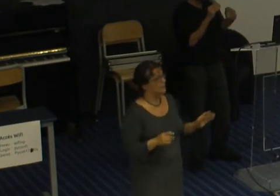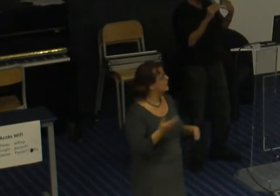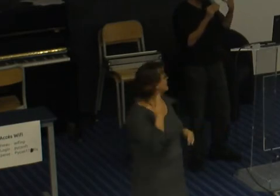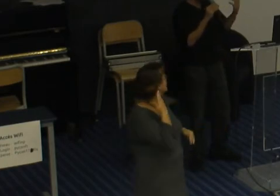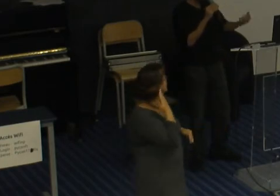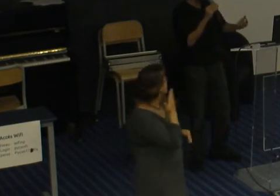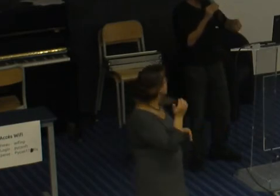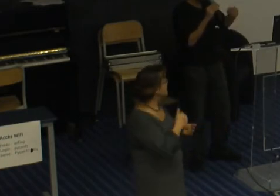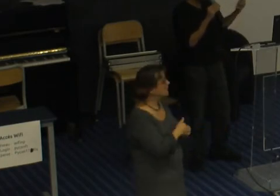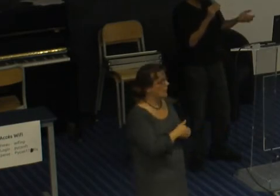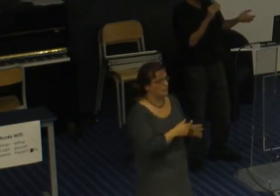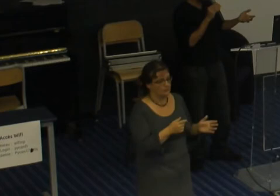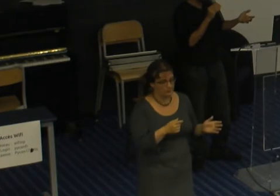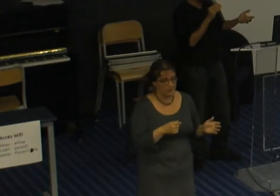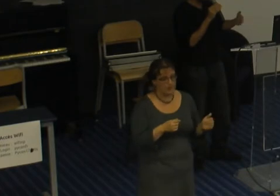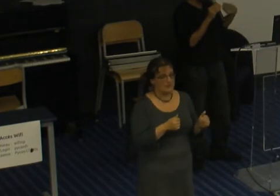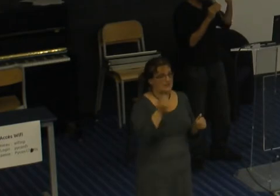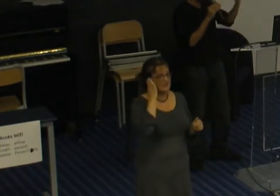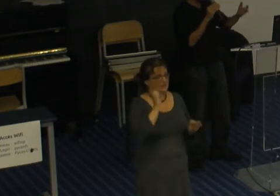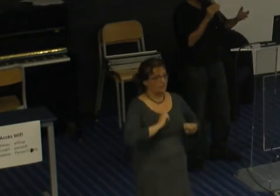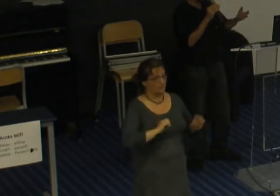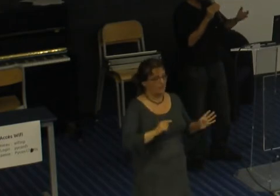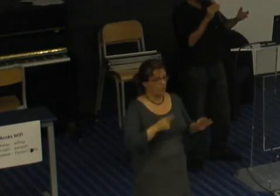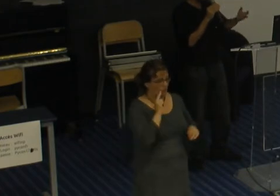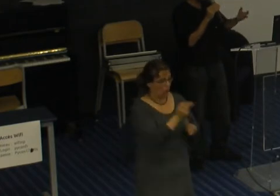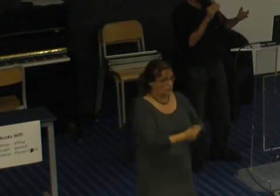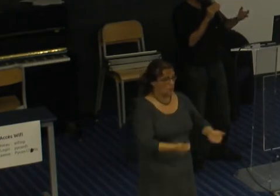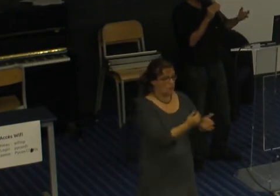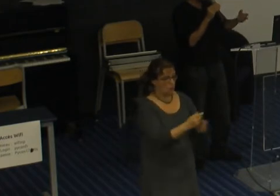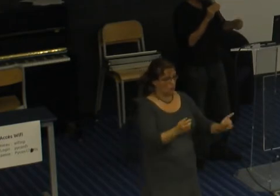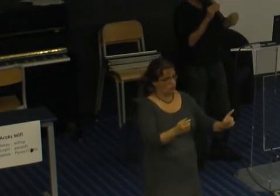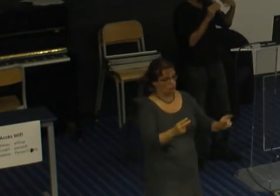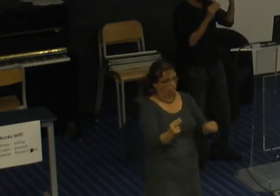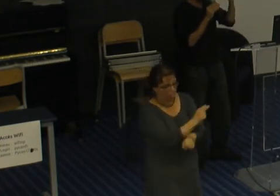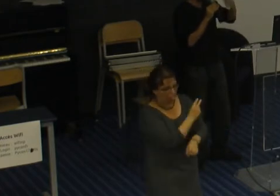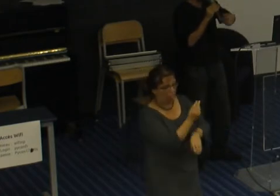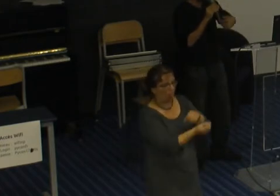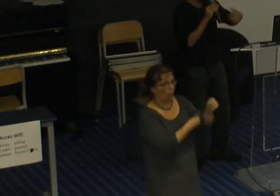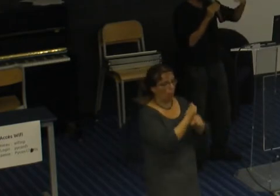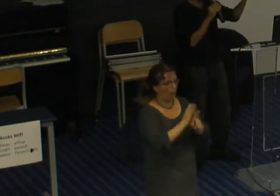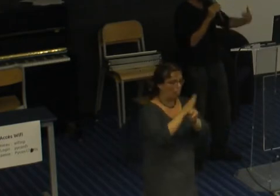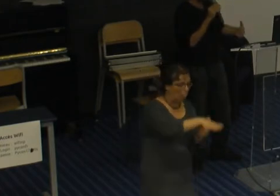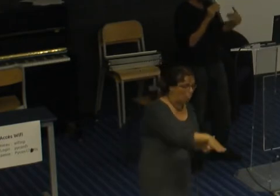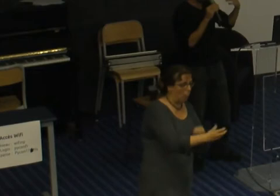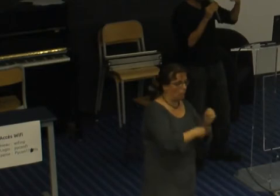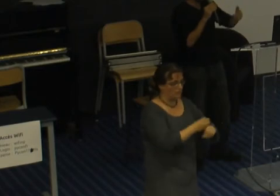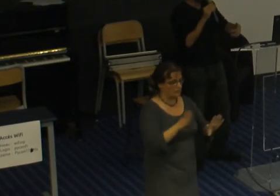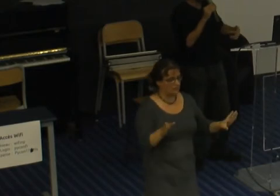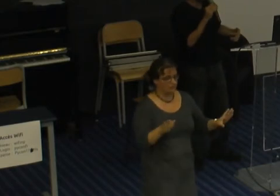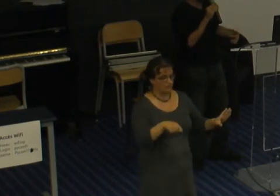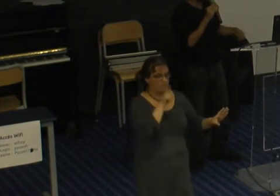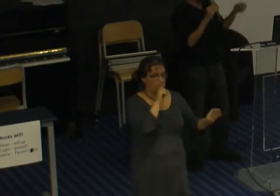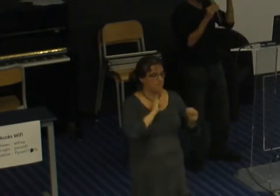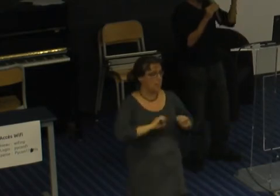une action mauvaise se produire quand on discrimine quelqu'un ben en fait les autres vont petit à petit